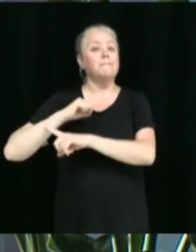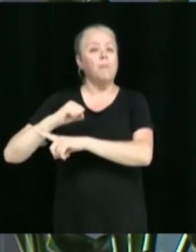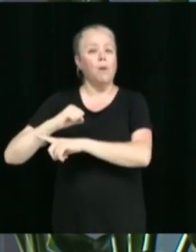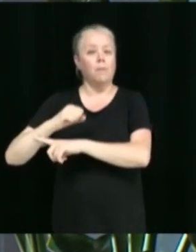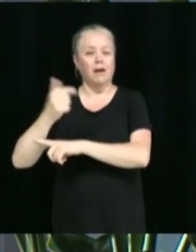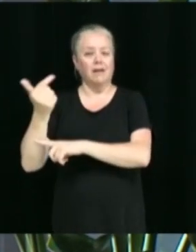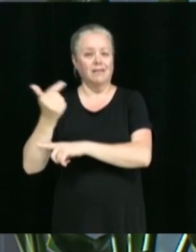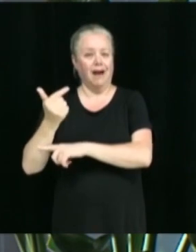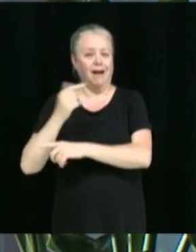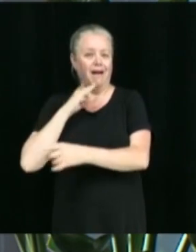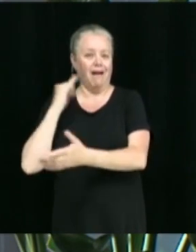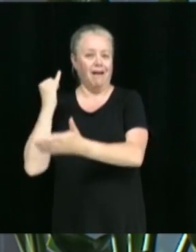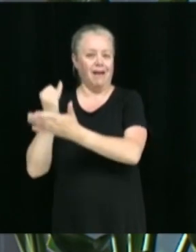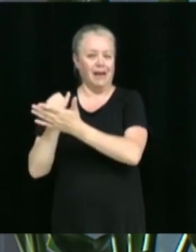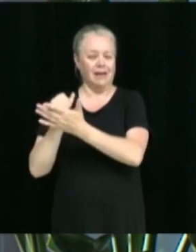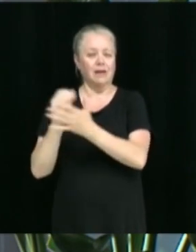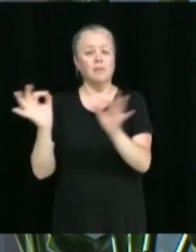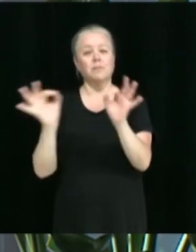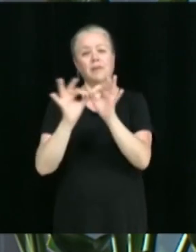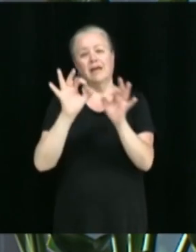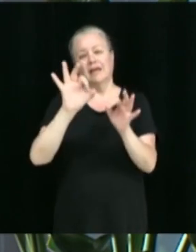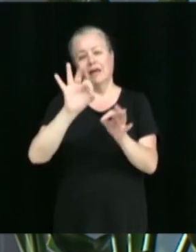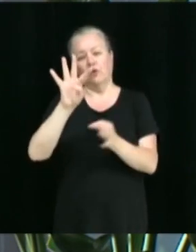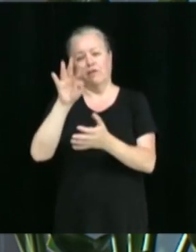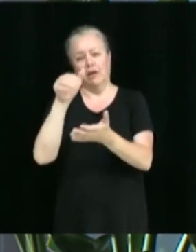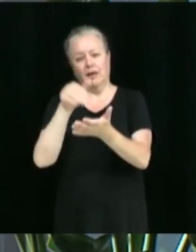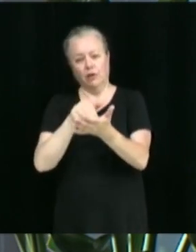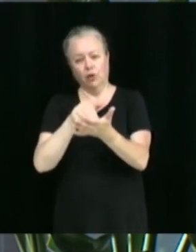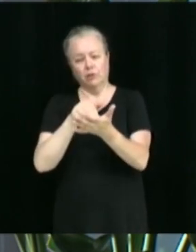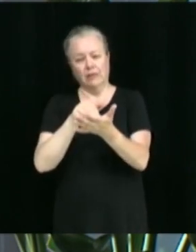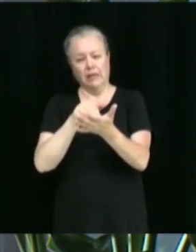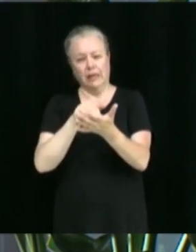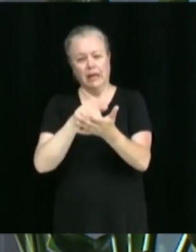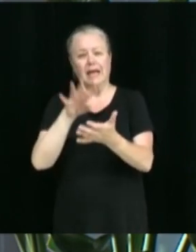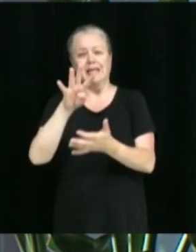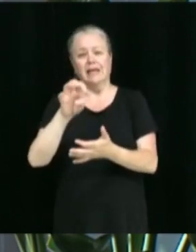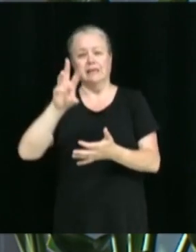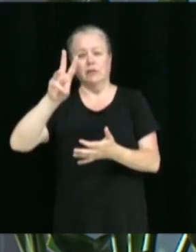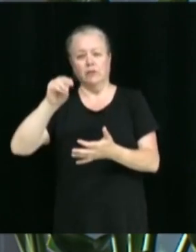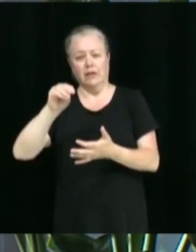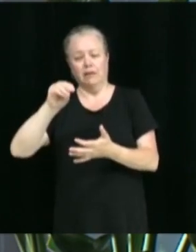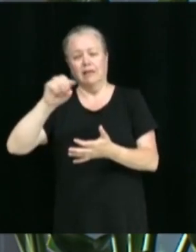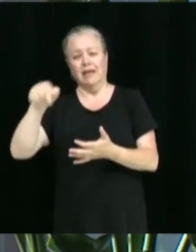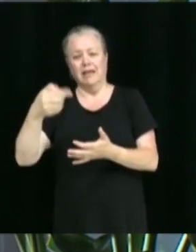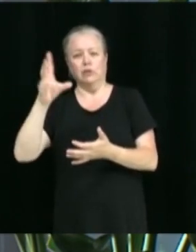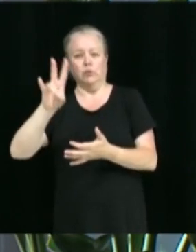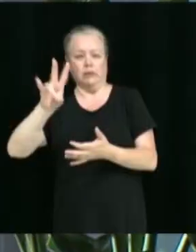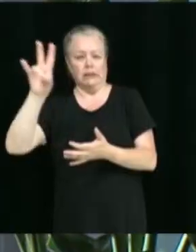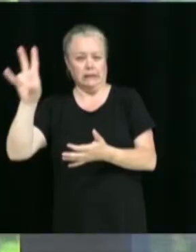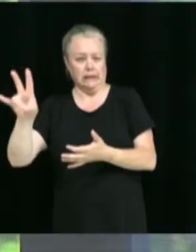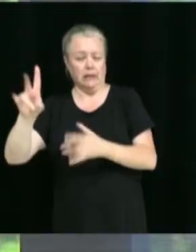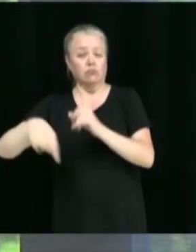montant de 94 460 et 77 $, taxes non comprises.